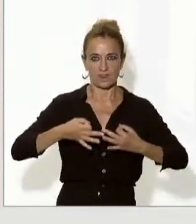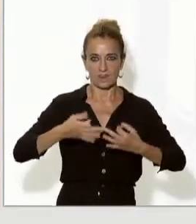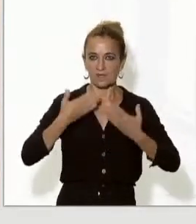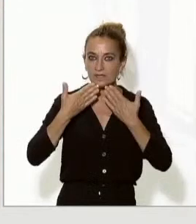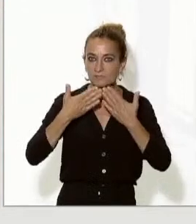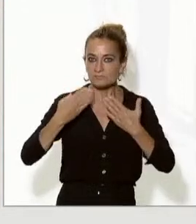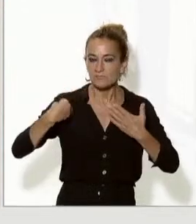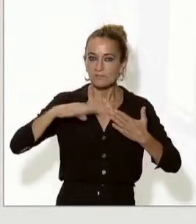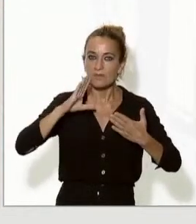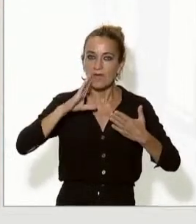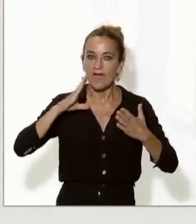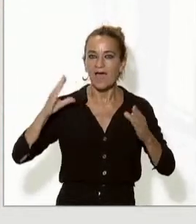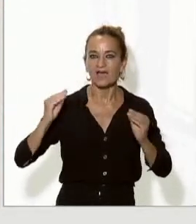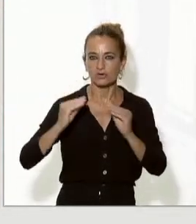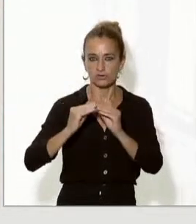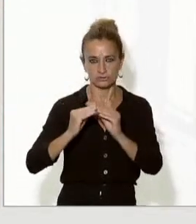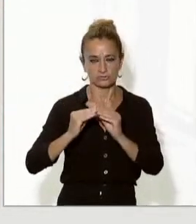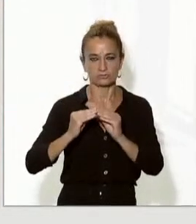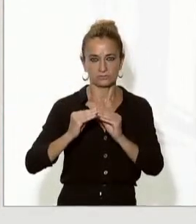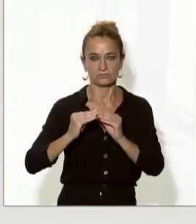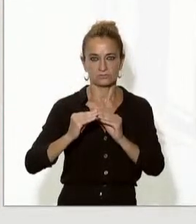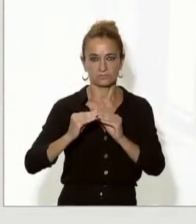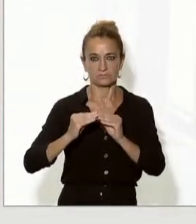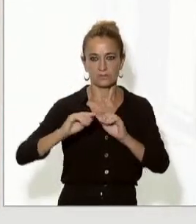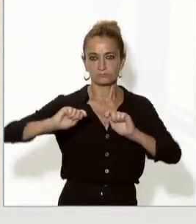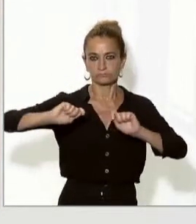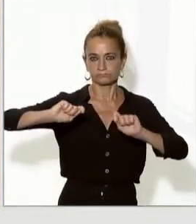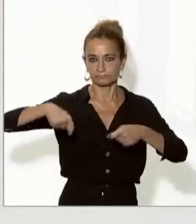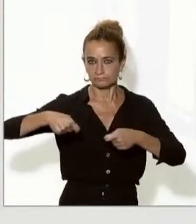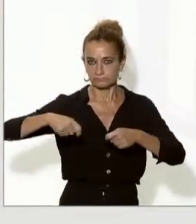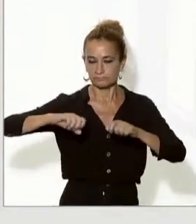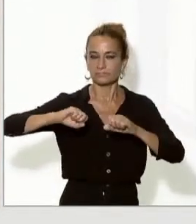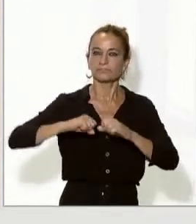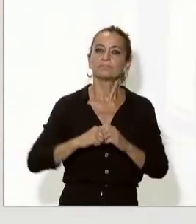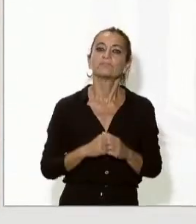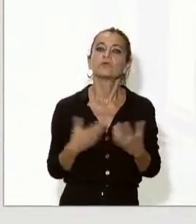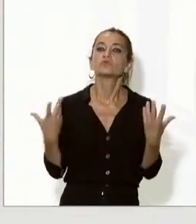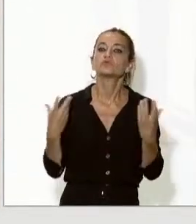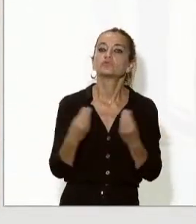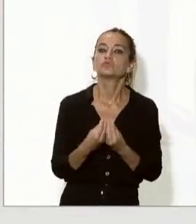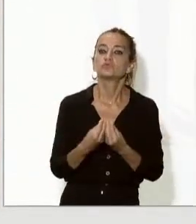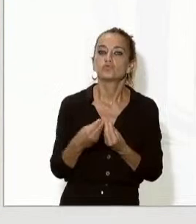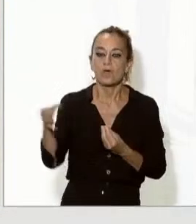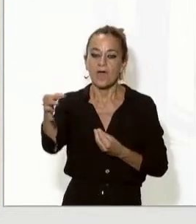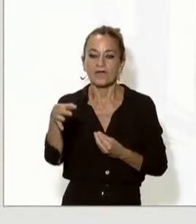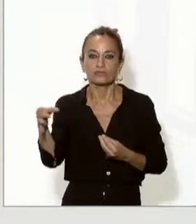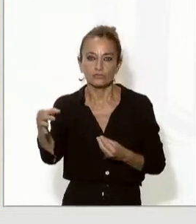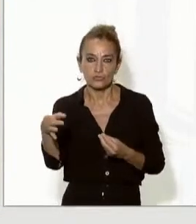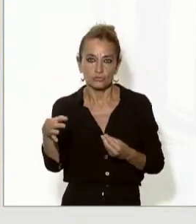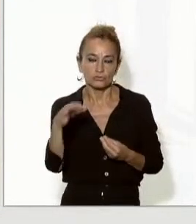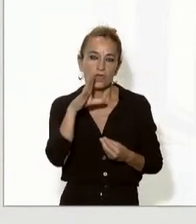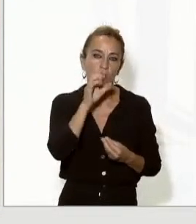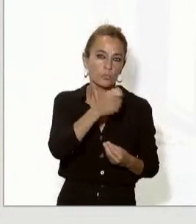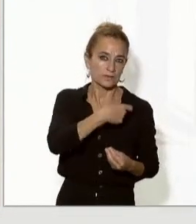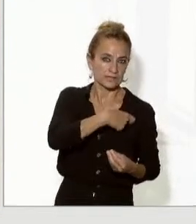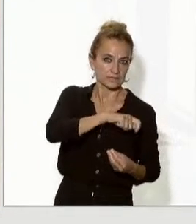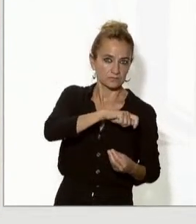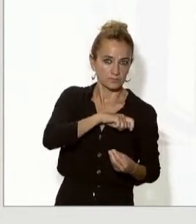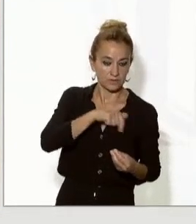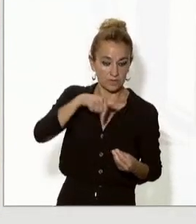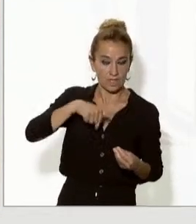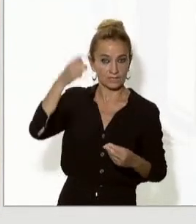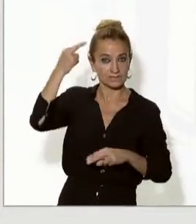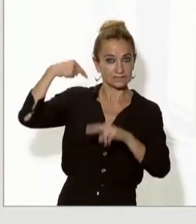acord que Andorra va signar amb el govern de l'estat espanyol i que ens correspon a la Generalitat de